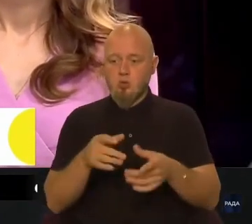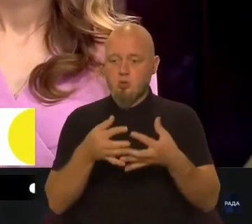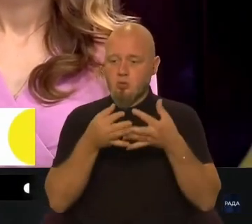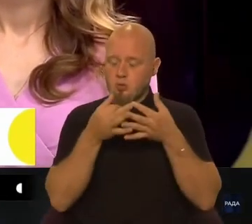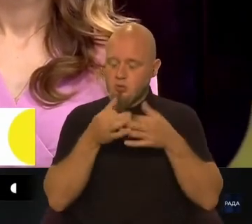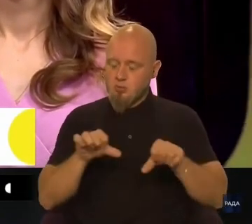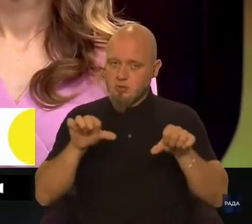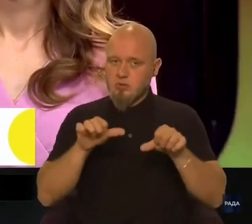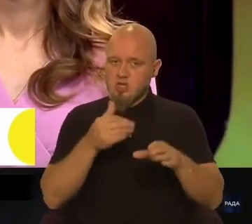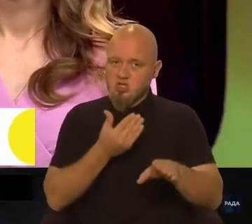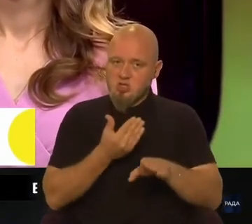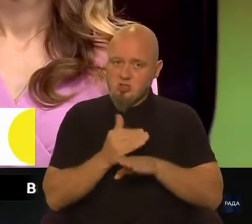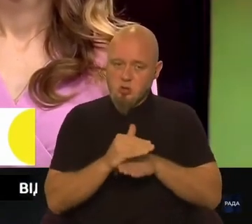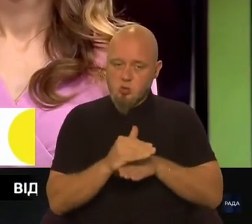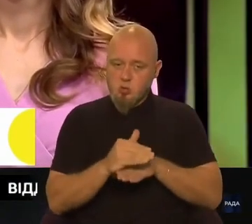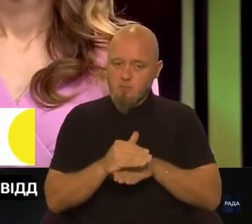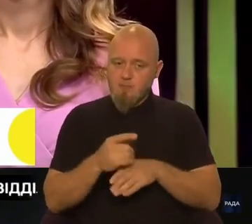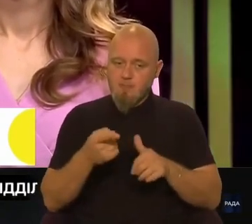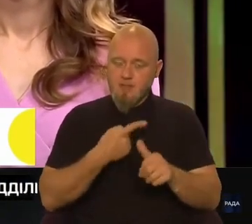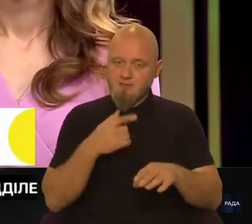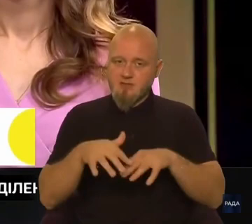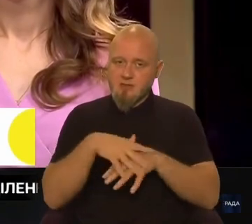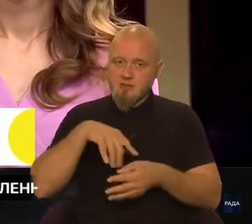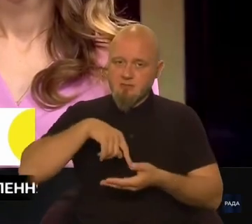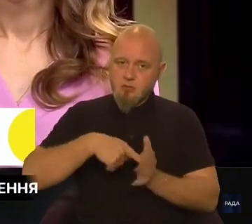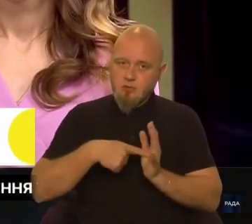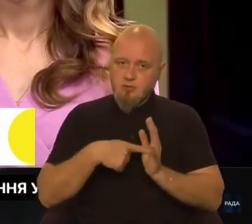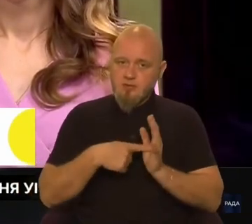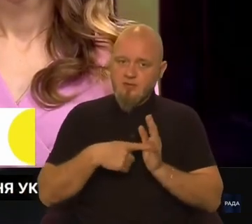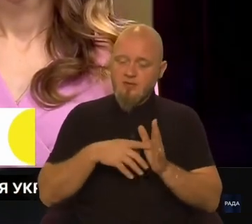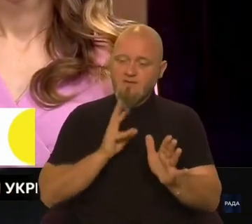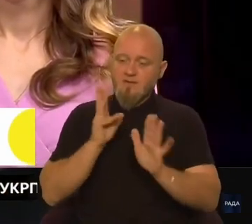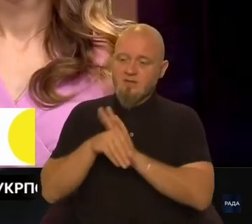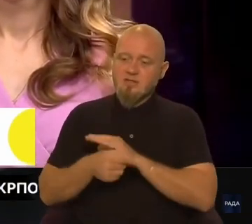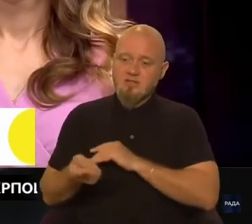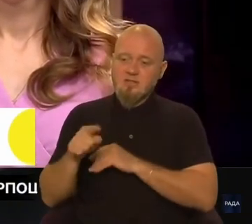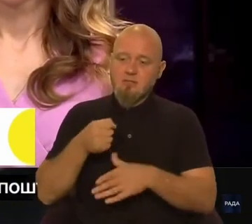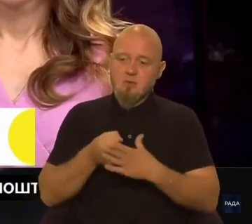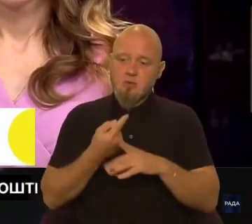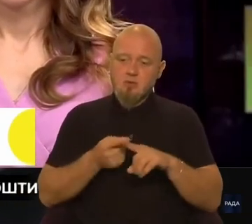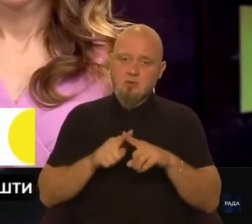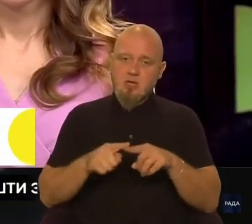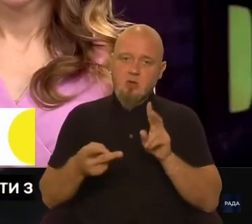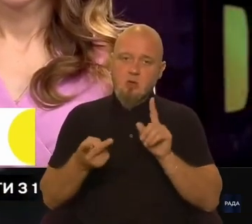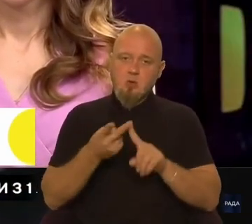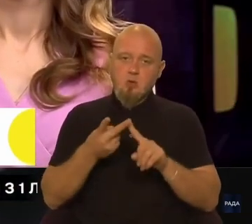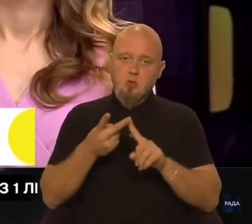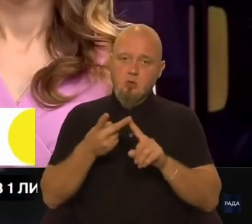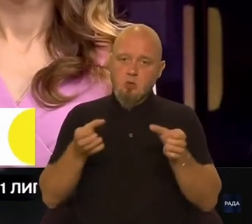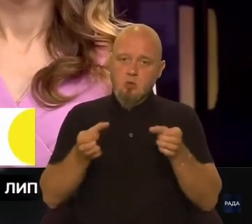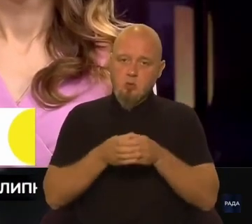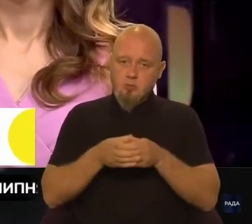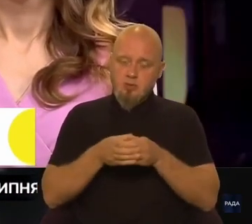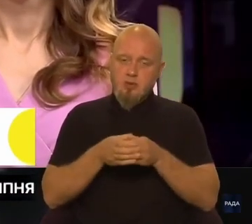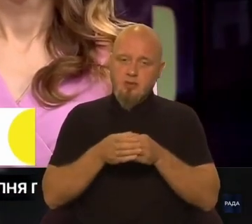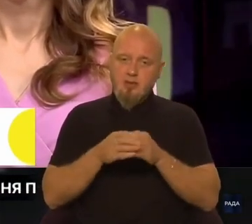частину нас, населених пунктів, віднесла саме до цієї другої групи